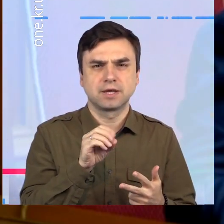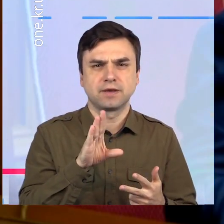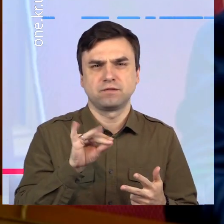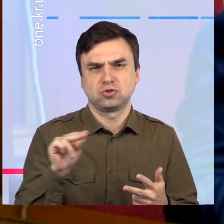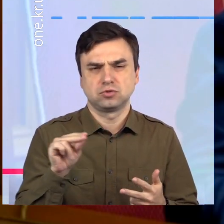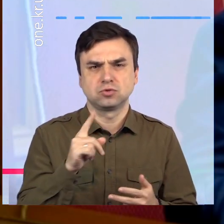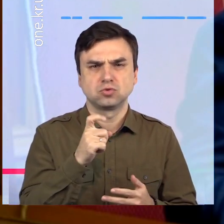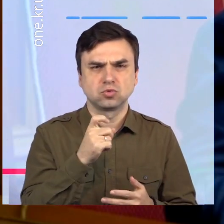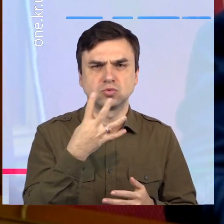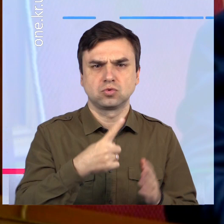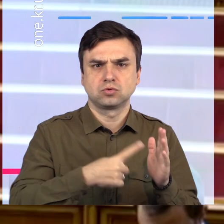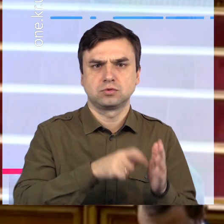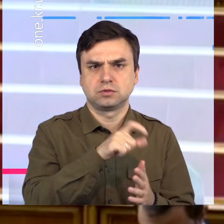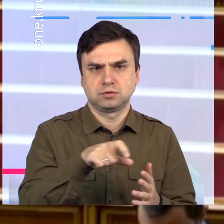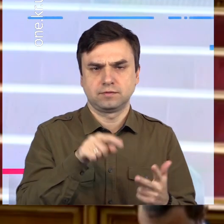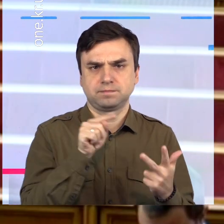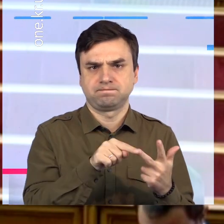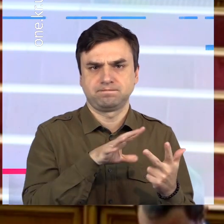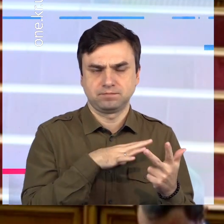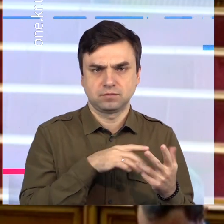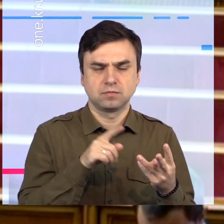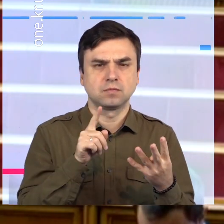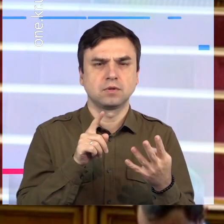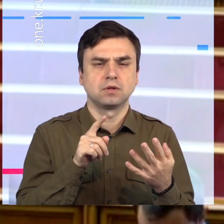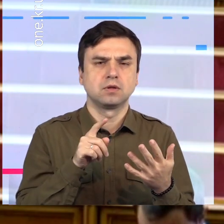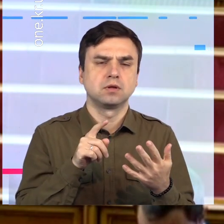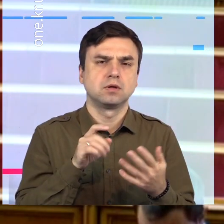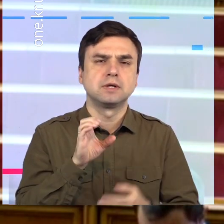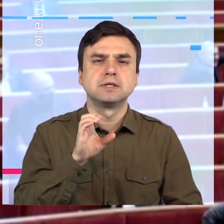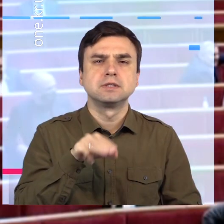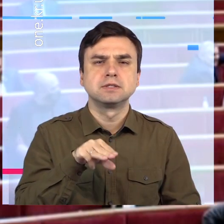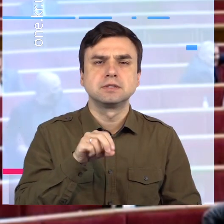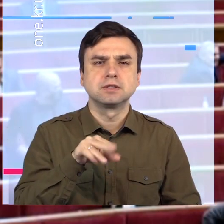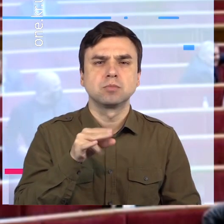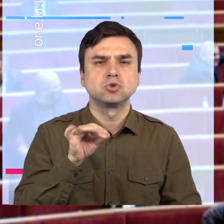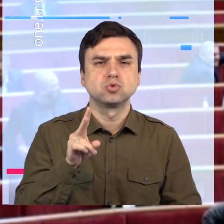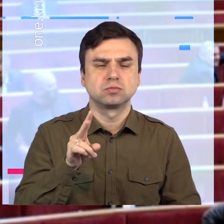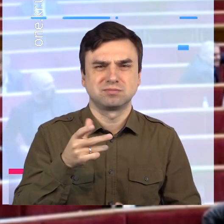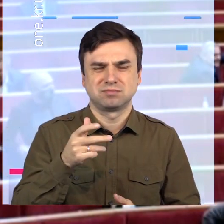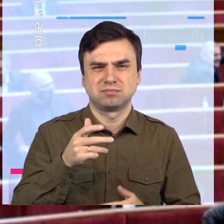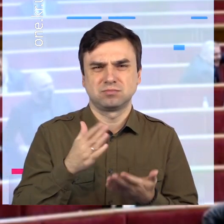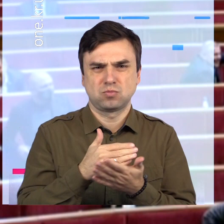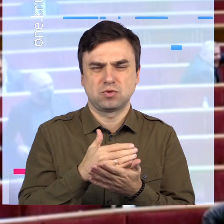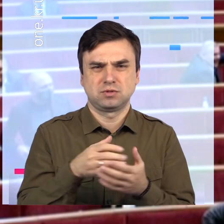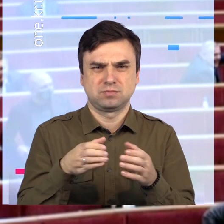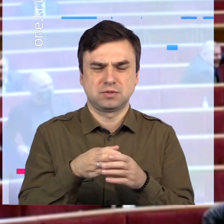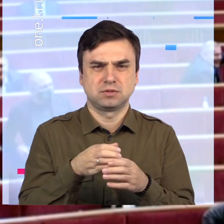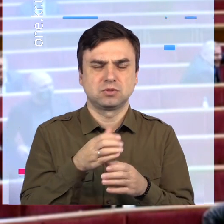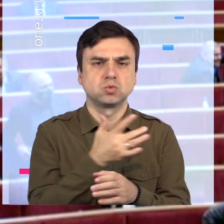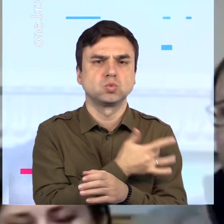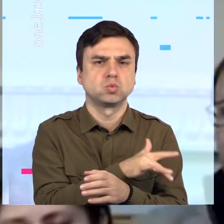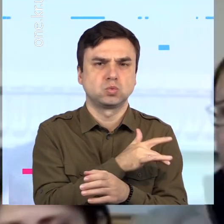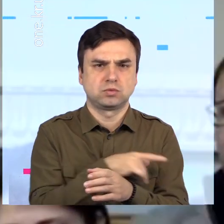парламентарів. Руслана Стефанчука на посаду спікера Верховної Ради висунули представники «Слуг». У серпні 2019